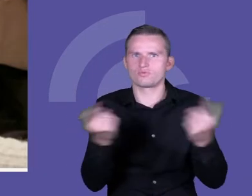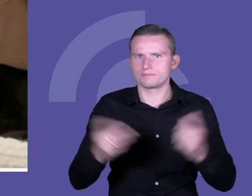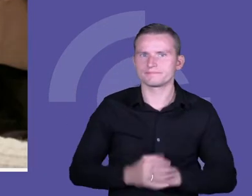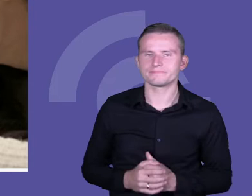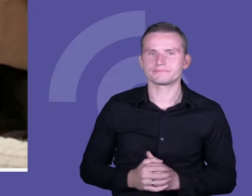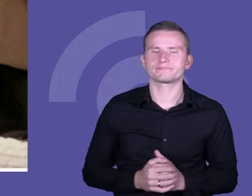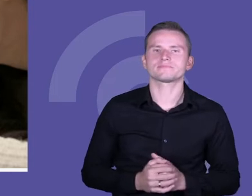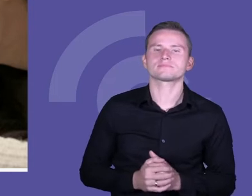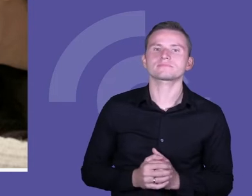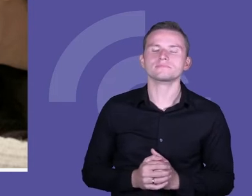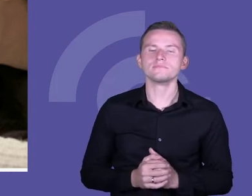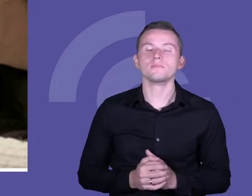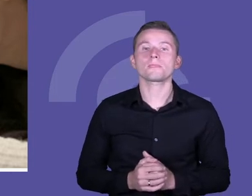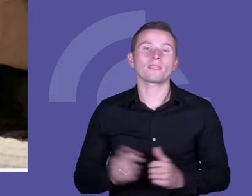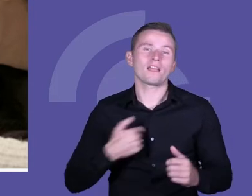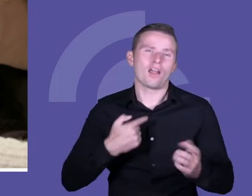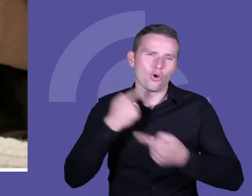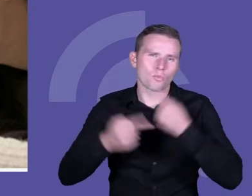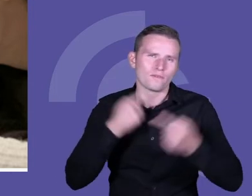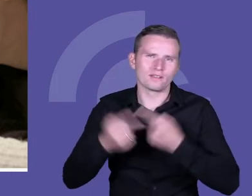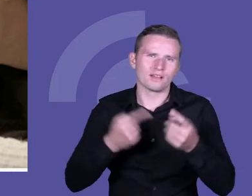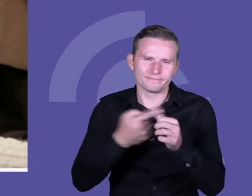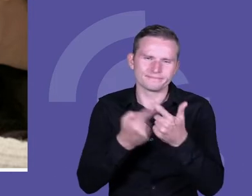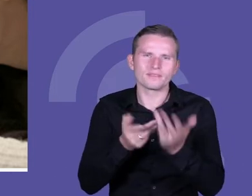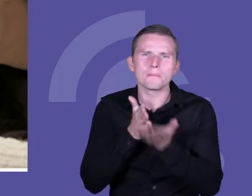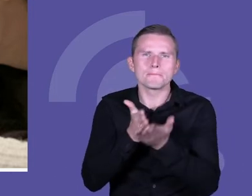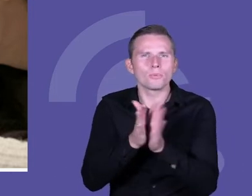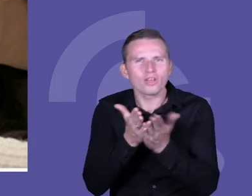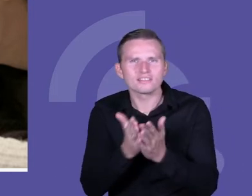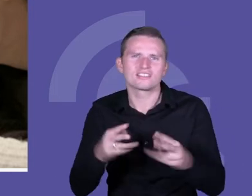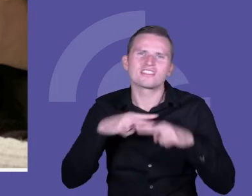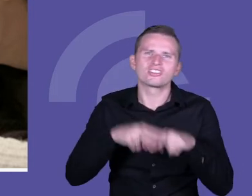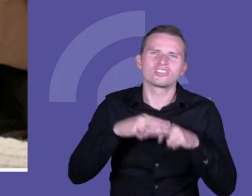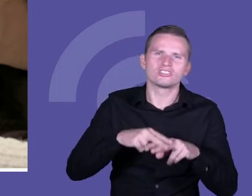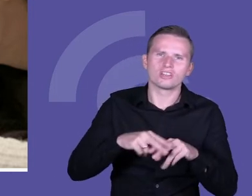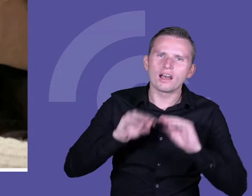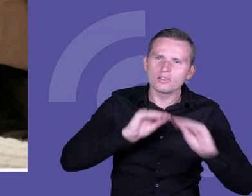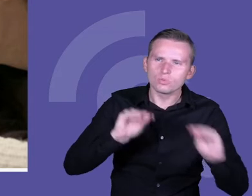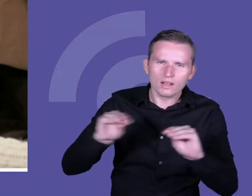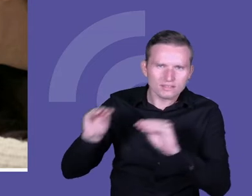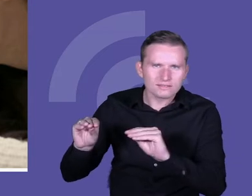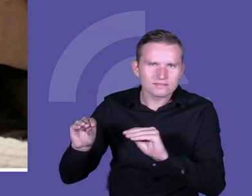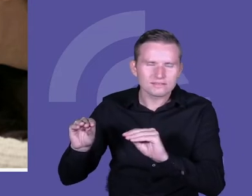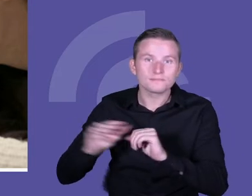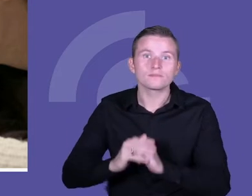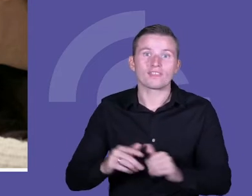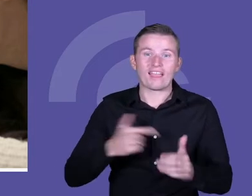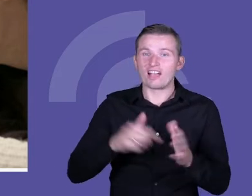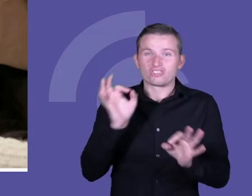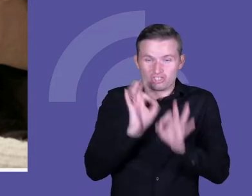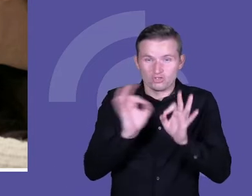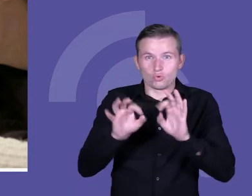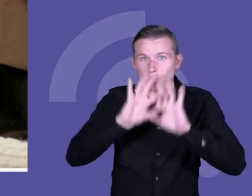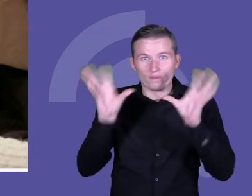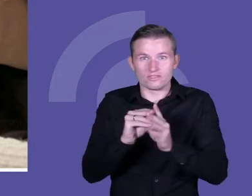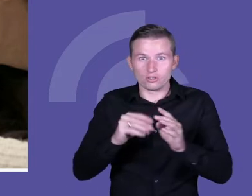Mówiłam o tych wszystkich poradnikach, narzędziach edukacyjnych, których szczegółowo nie omawiałam ze względu